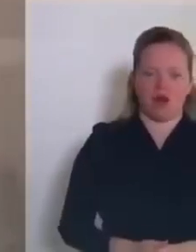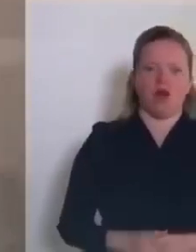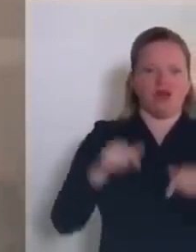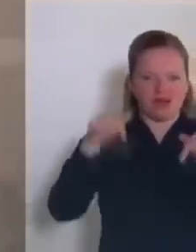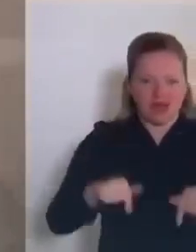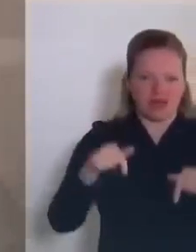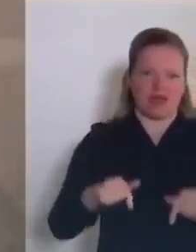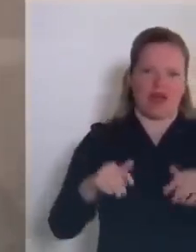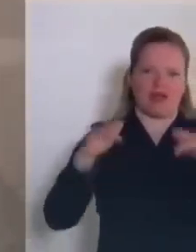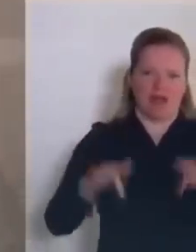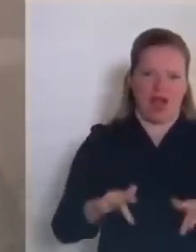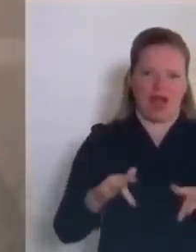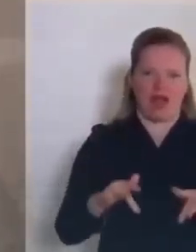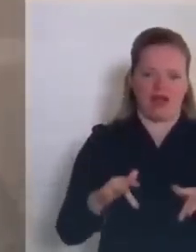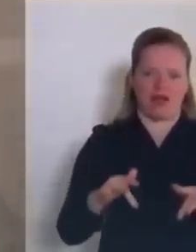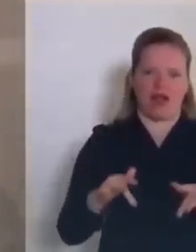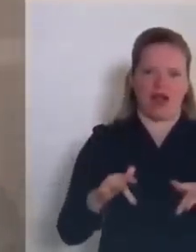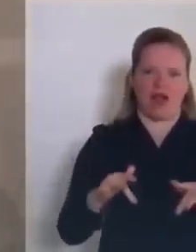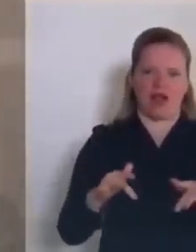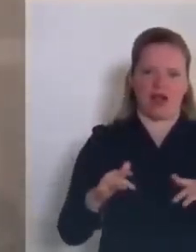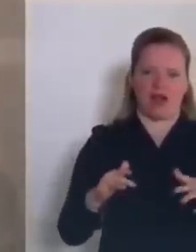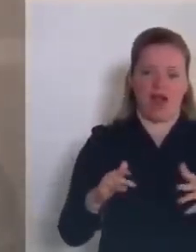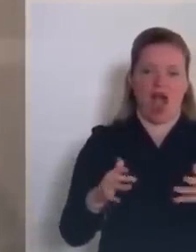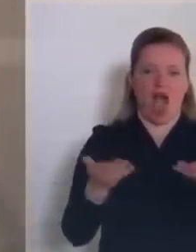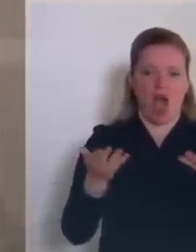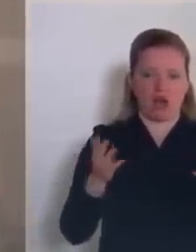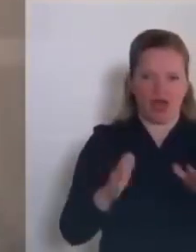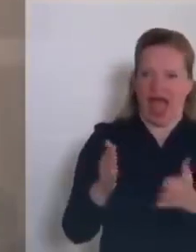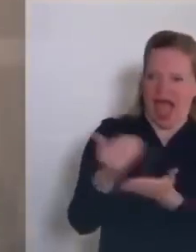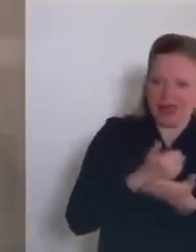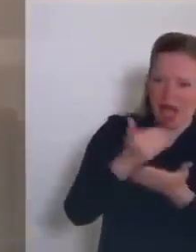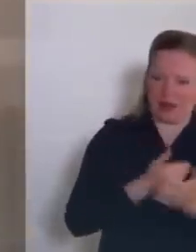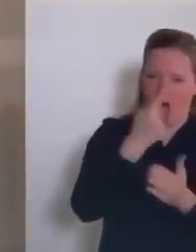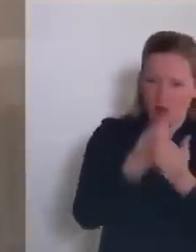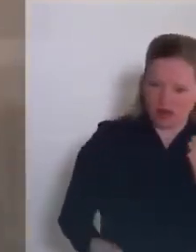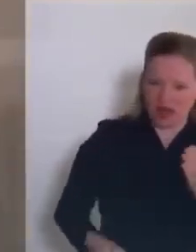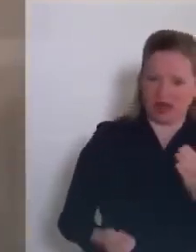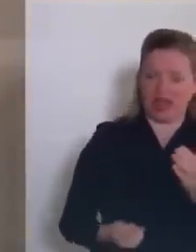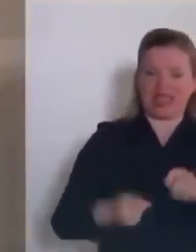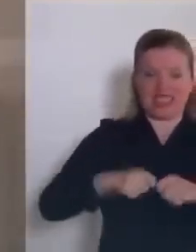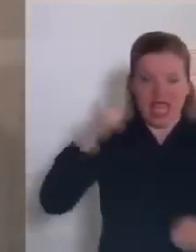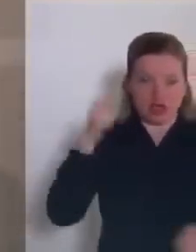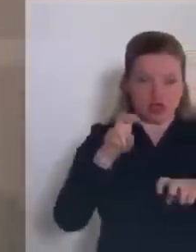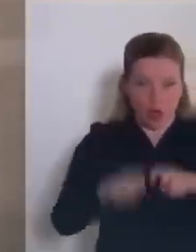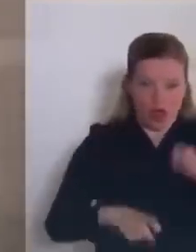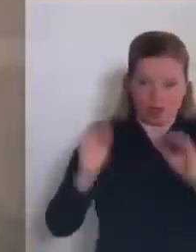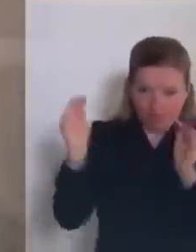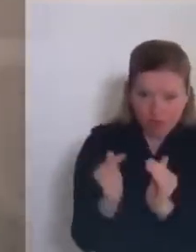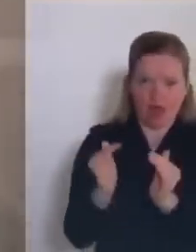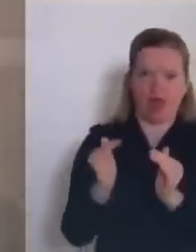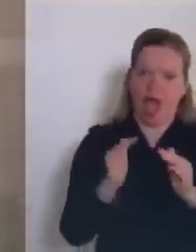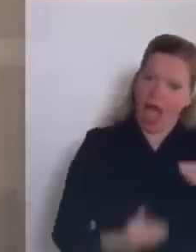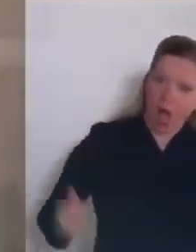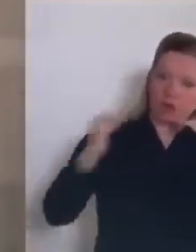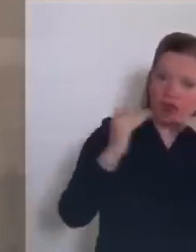il rapporto con loro con una mossa del genere. Esattamente questa è stata la vostra politica. Un inscenato coronavirus